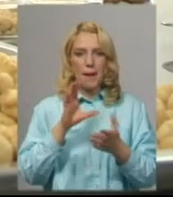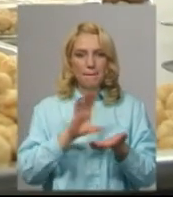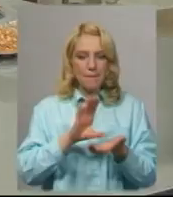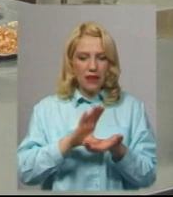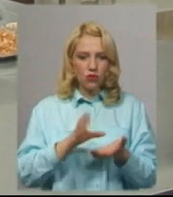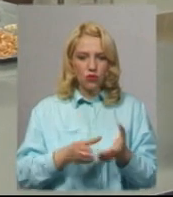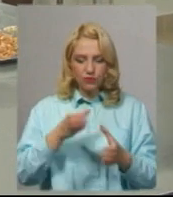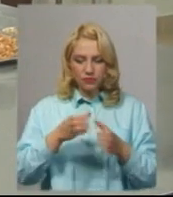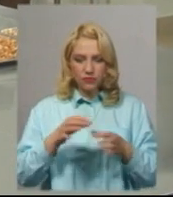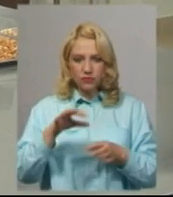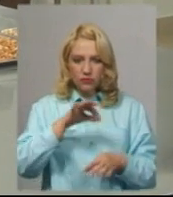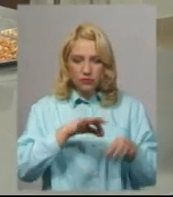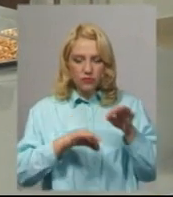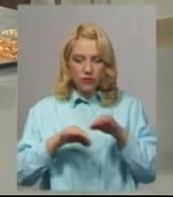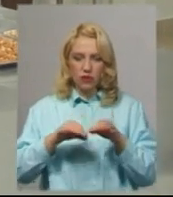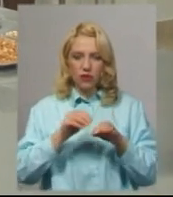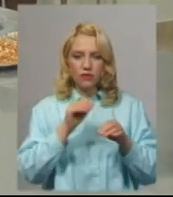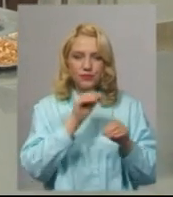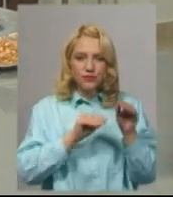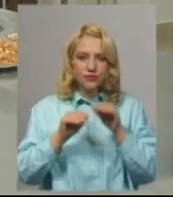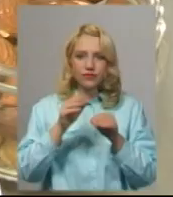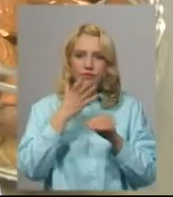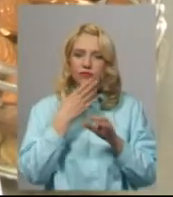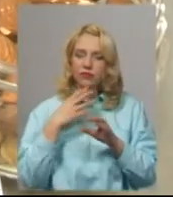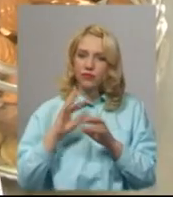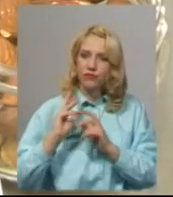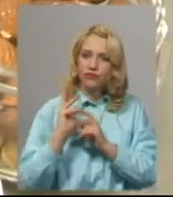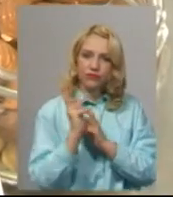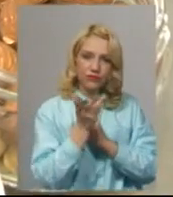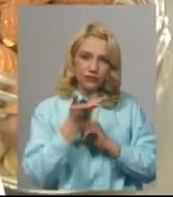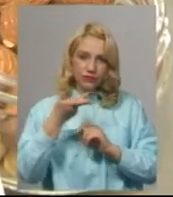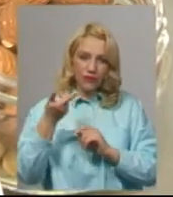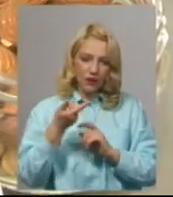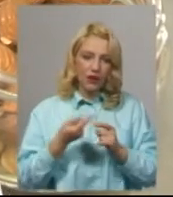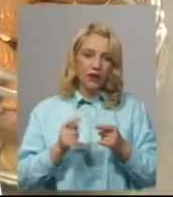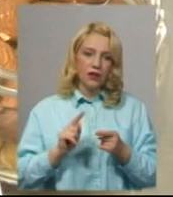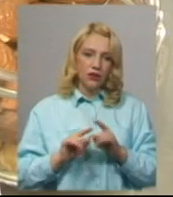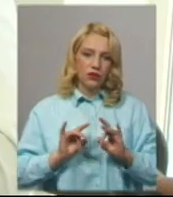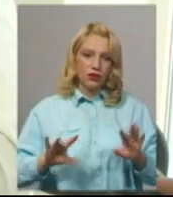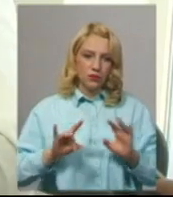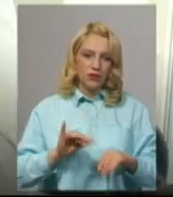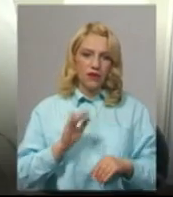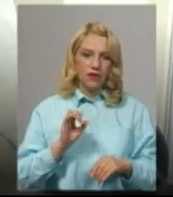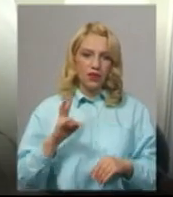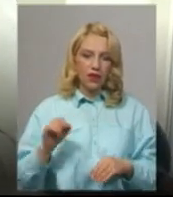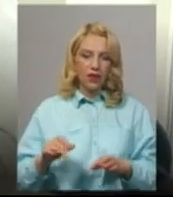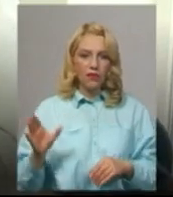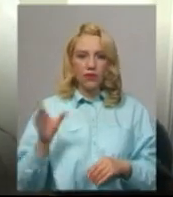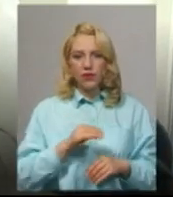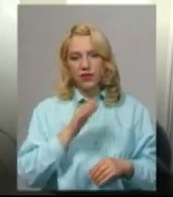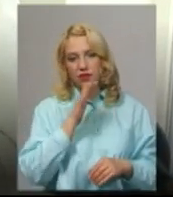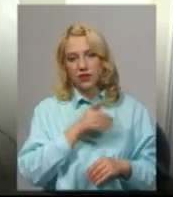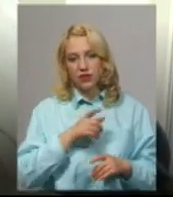відбираючи та викладаючи кожен горішок, сухофрукт чи зернятку у певному порядку розташування, розповідає Івана. З часу ми